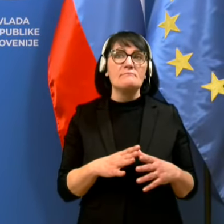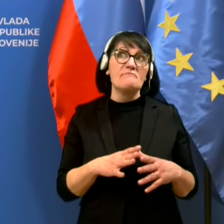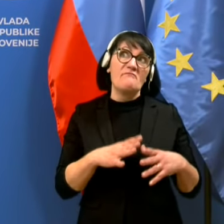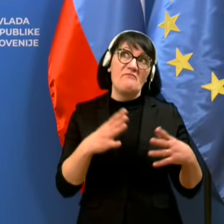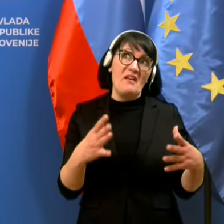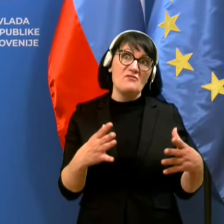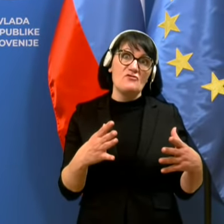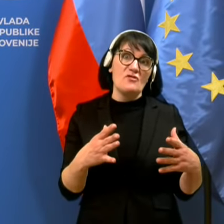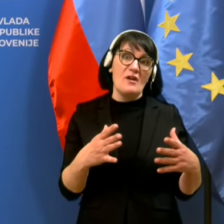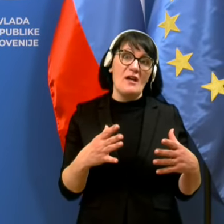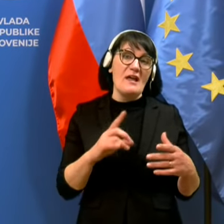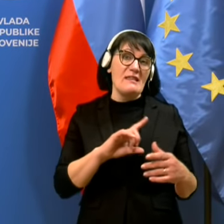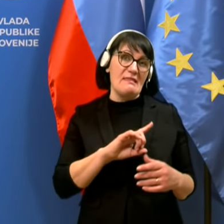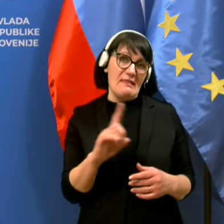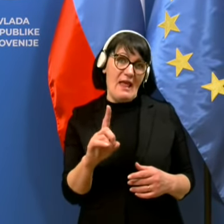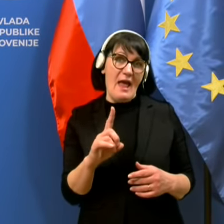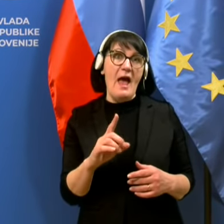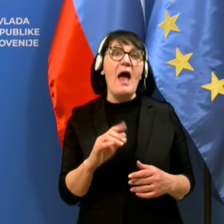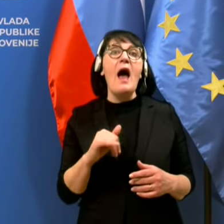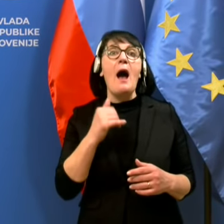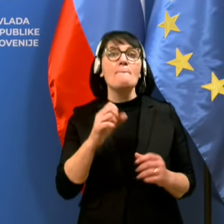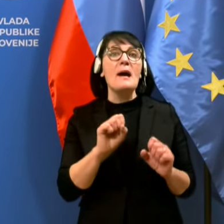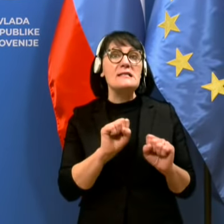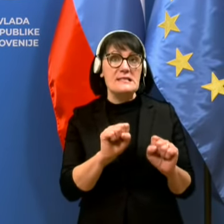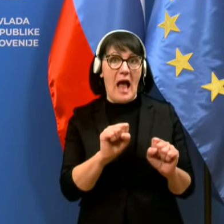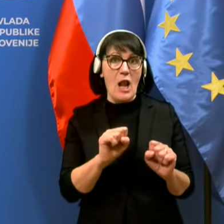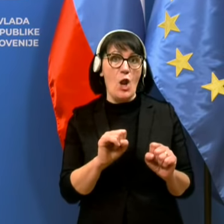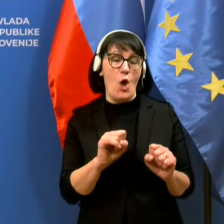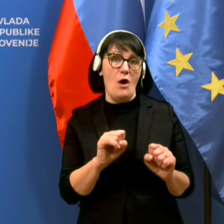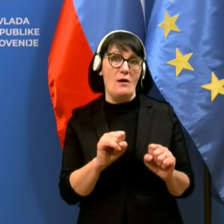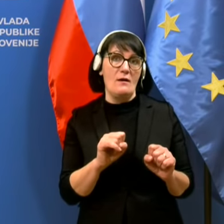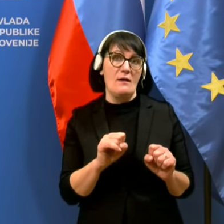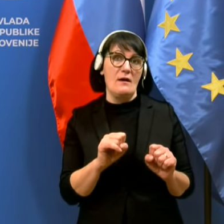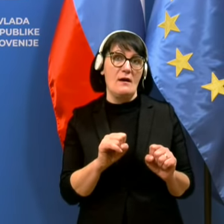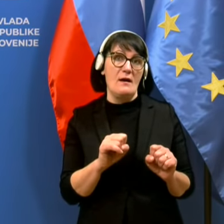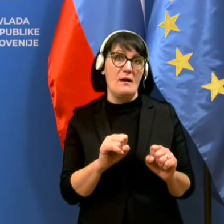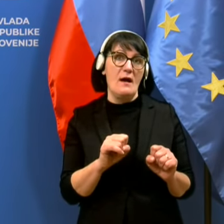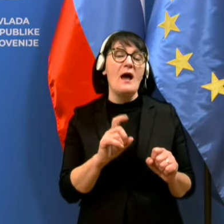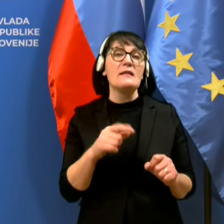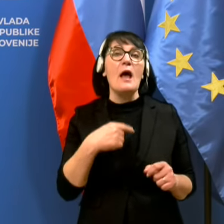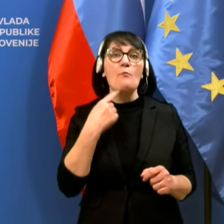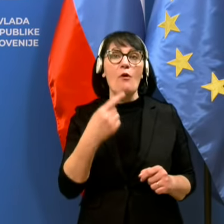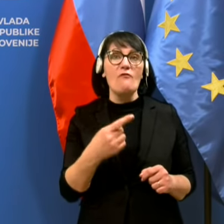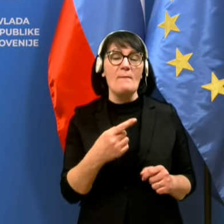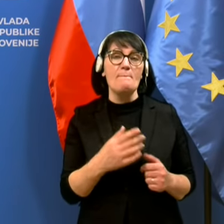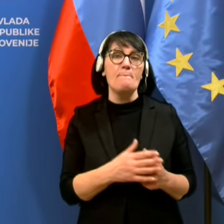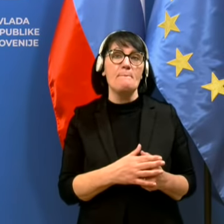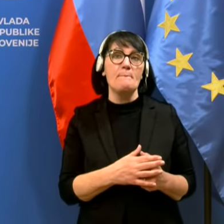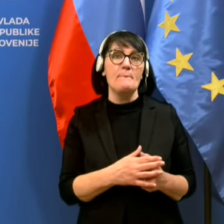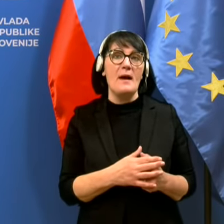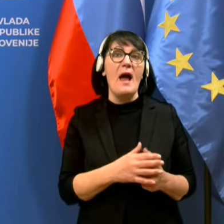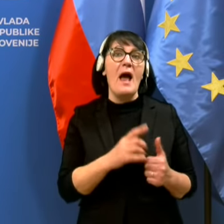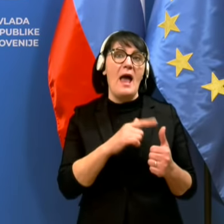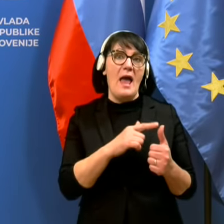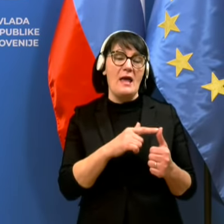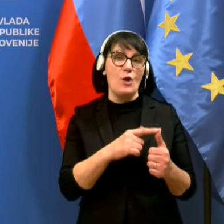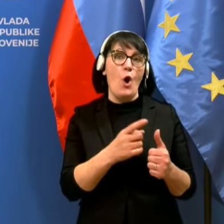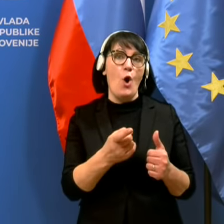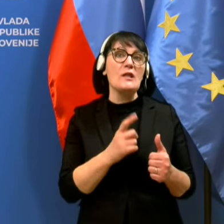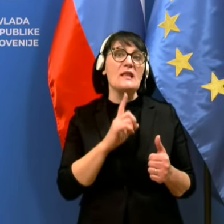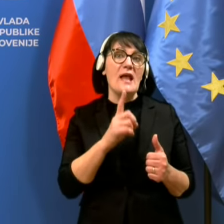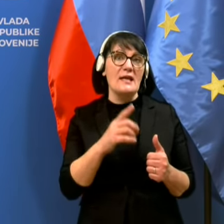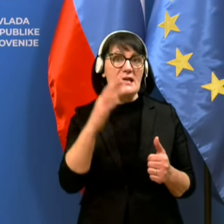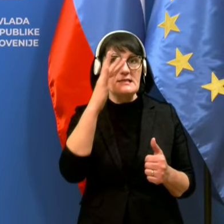Večje ne, pač pa stalno. Torej, ne omenim samo eno od takih